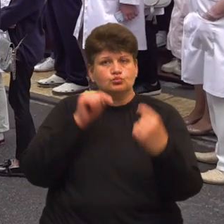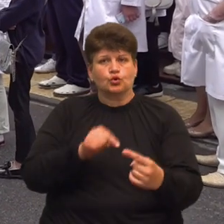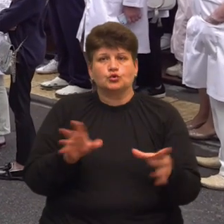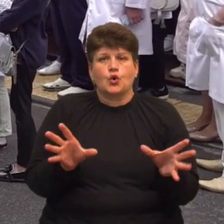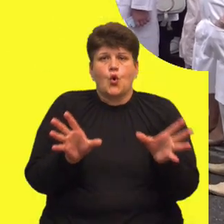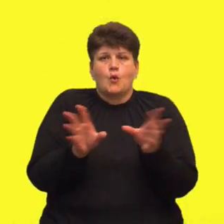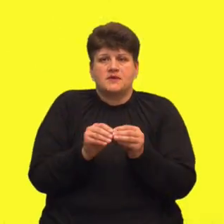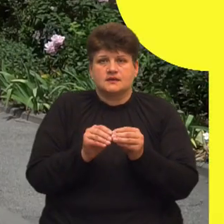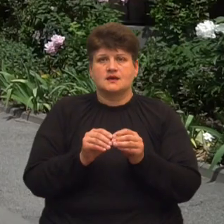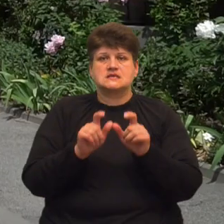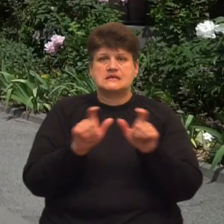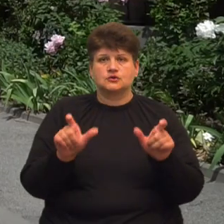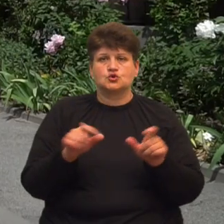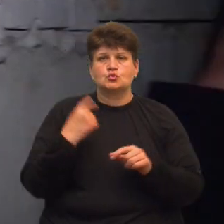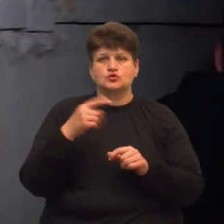лікарнею.